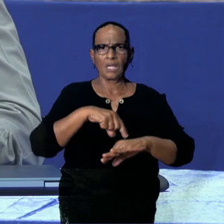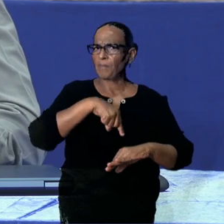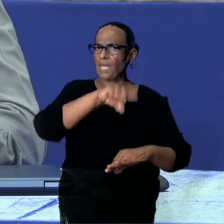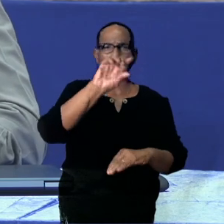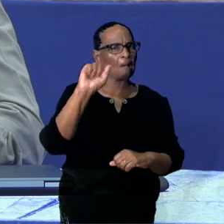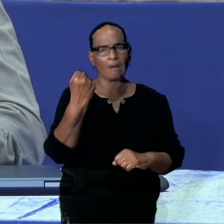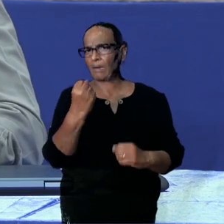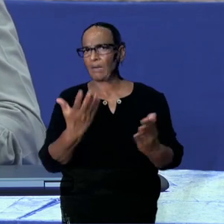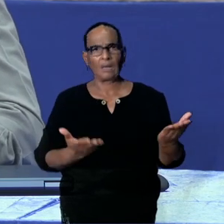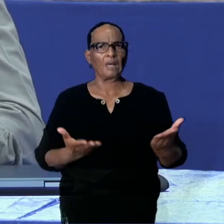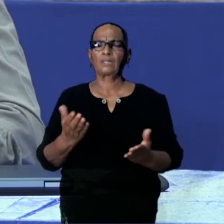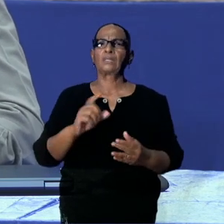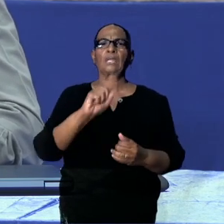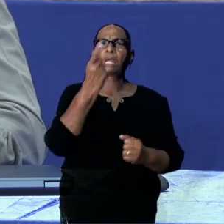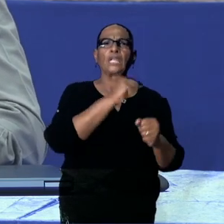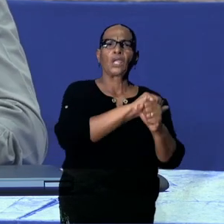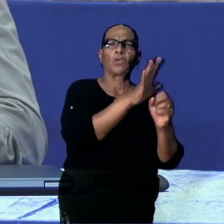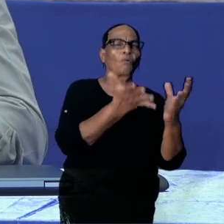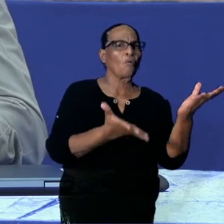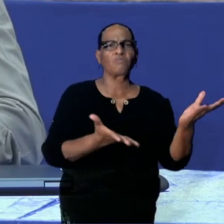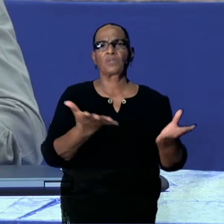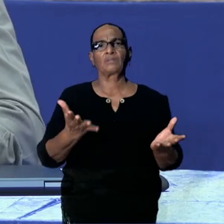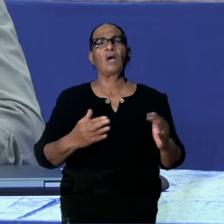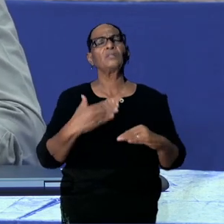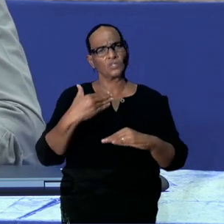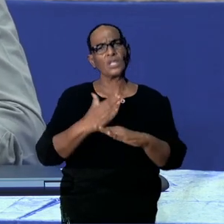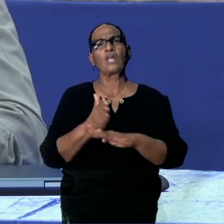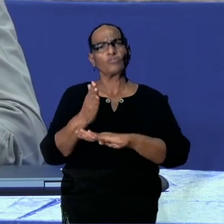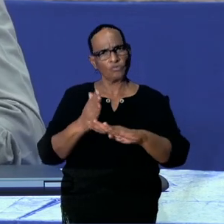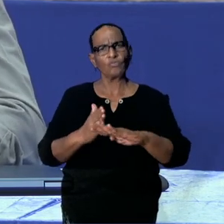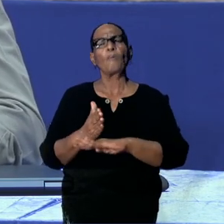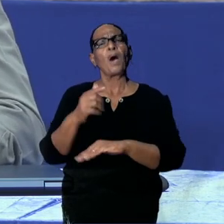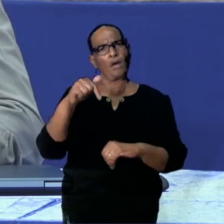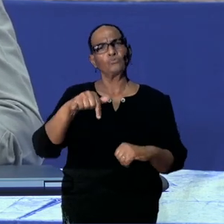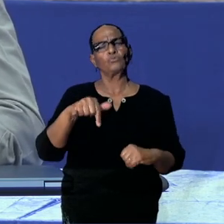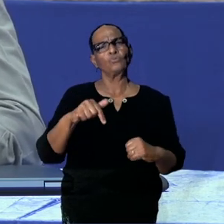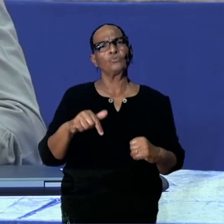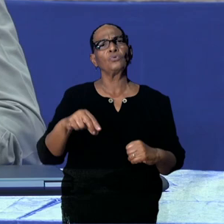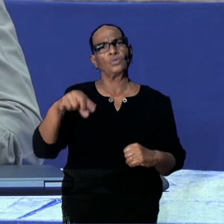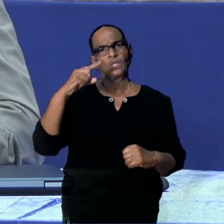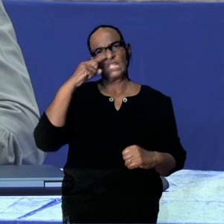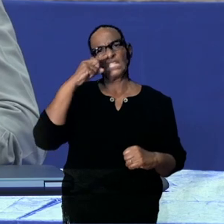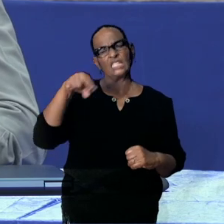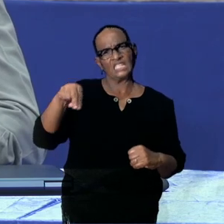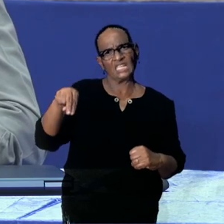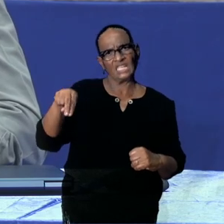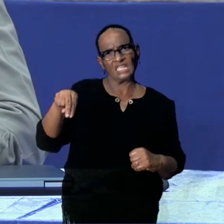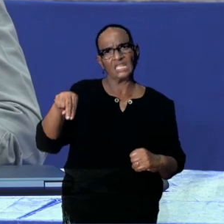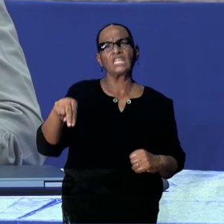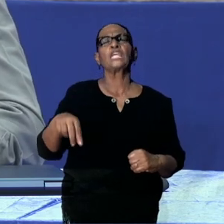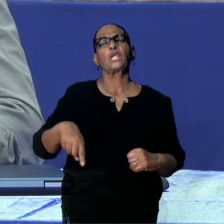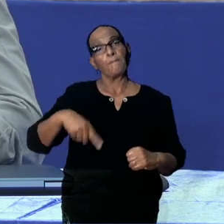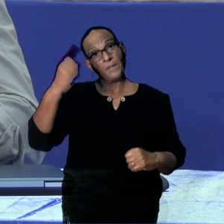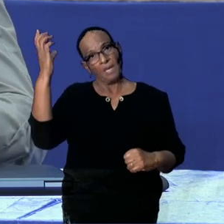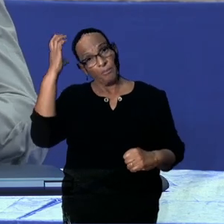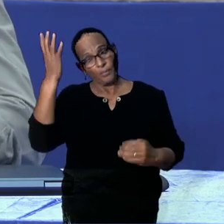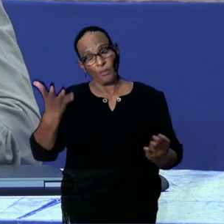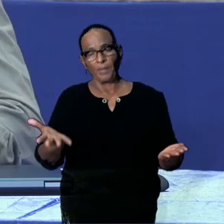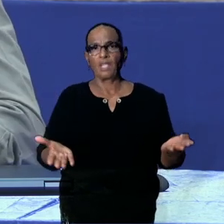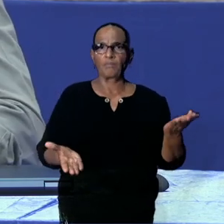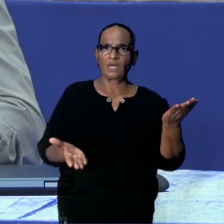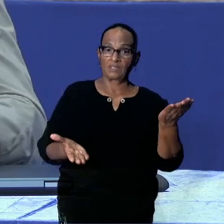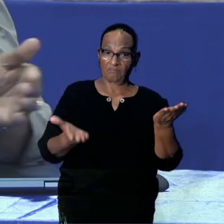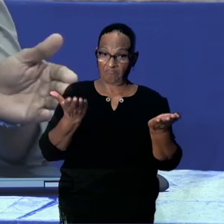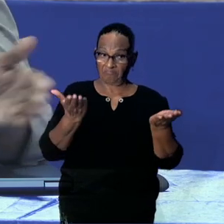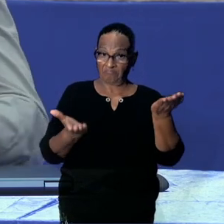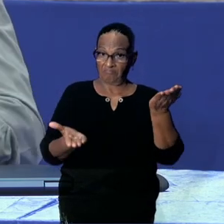mortaliteitssurveillance, alles loopt normaal. Denk je, we hebben niet op dit moment... Nikeri heeft een beetje meer cases. Maar zo vergeleken